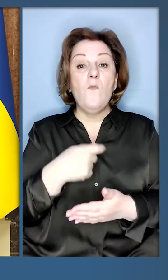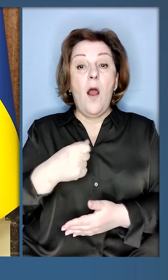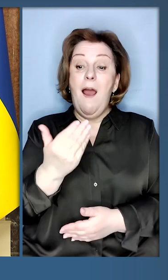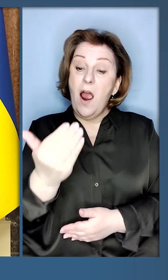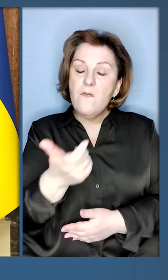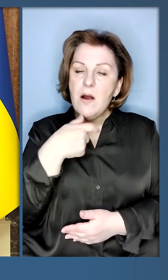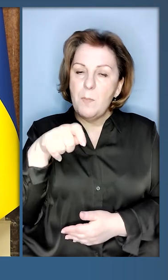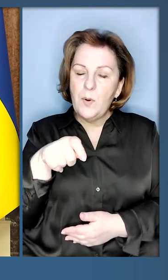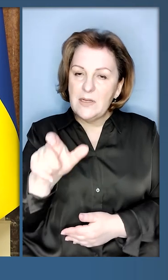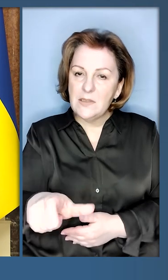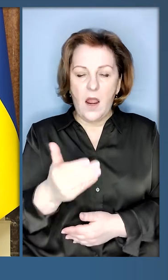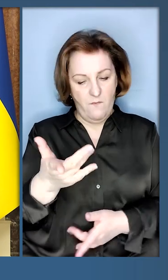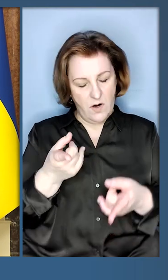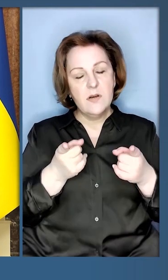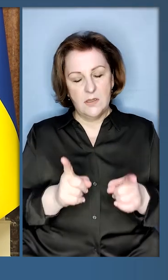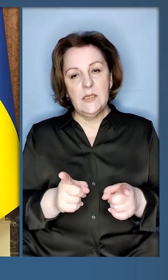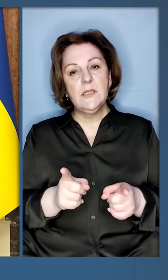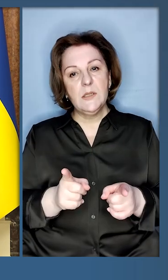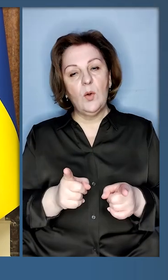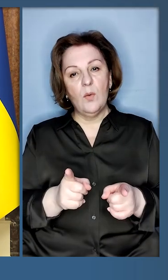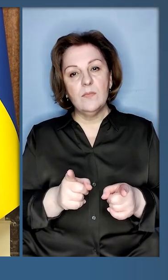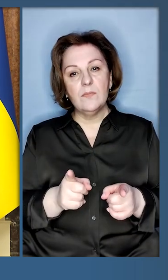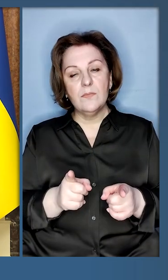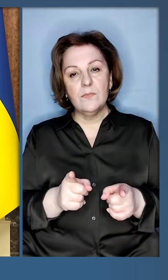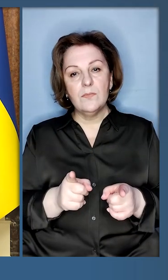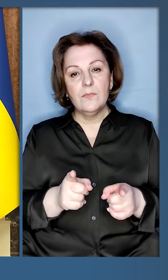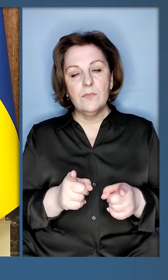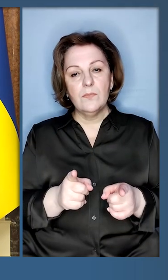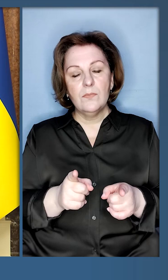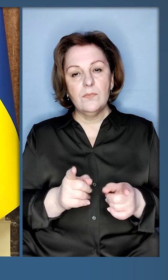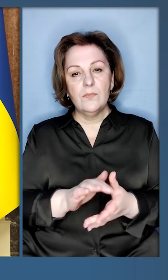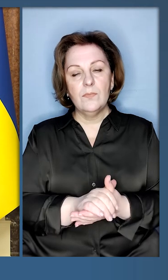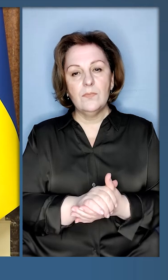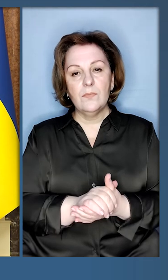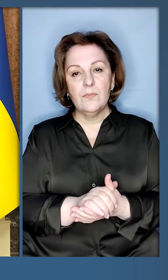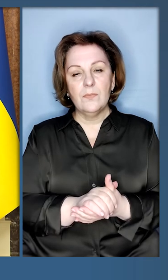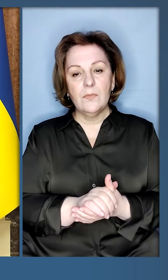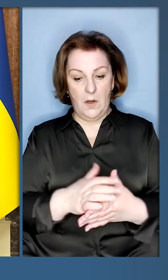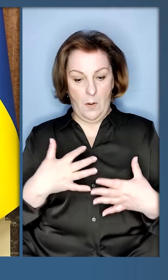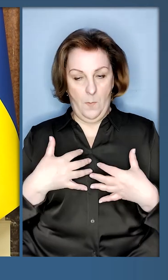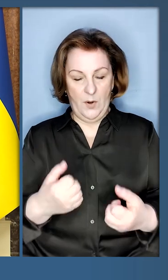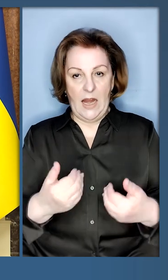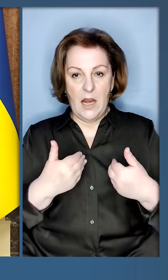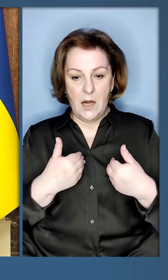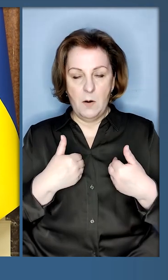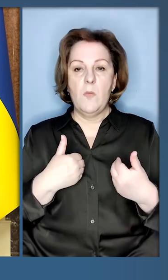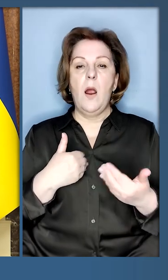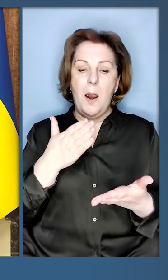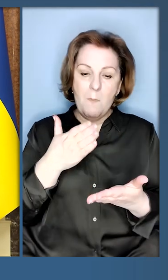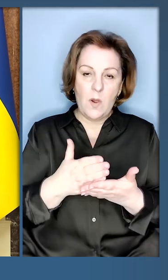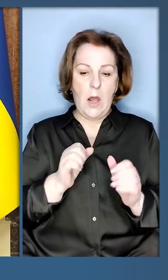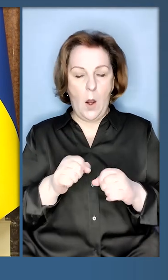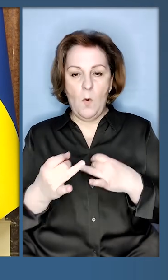дійсно прийняли мене, ми мали можливість